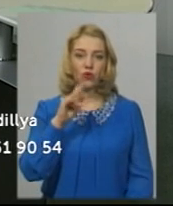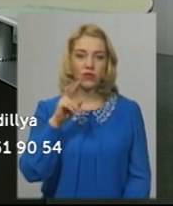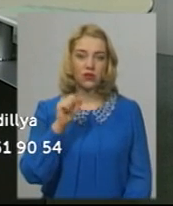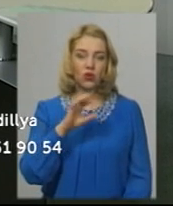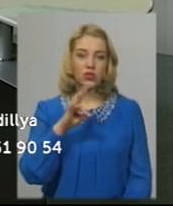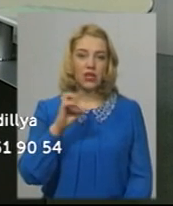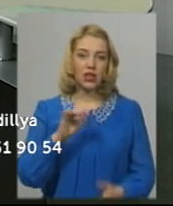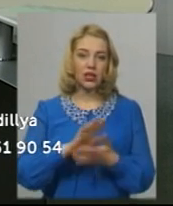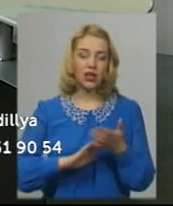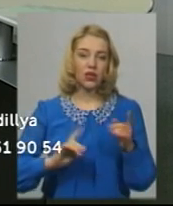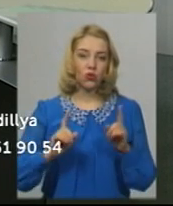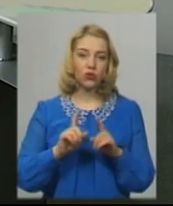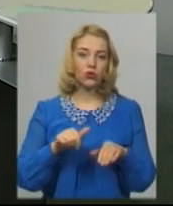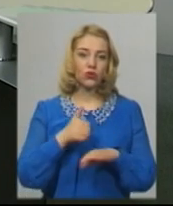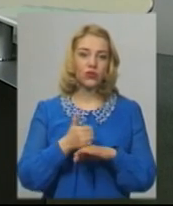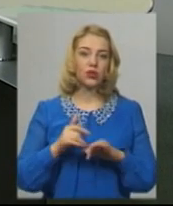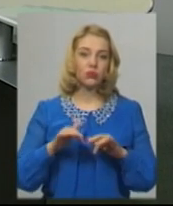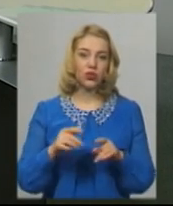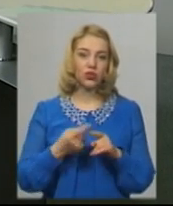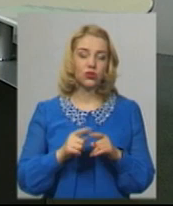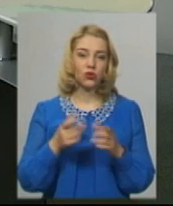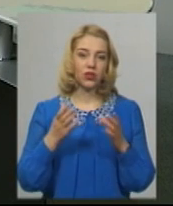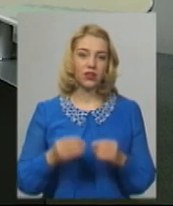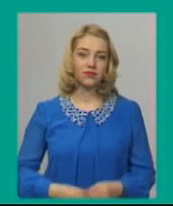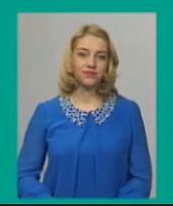Фіновська. Далі коротко про головні події сьогодні.